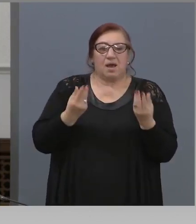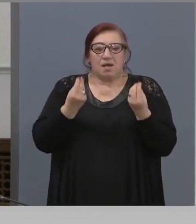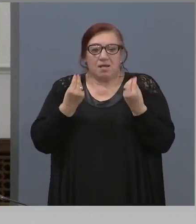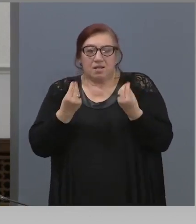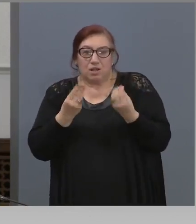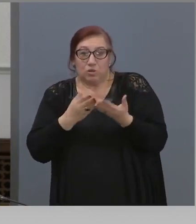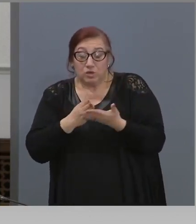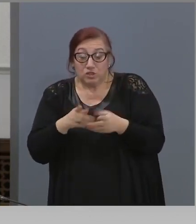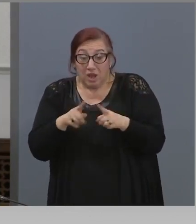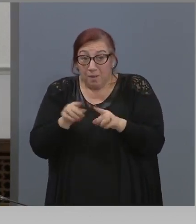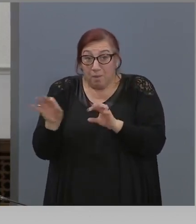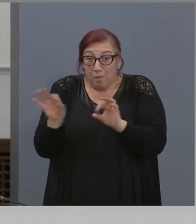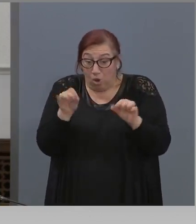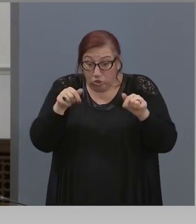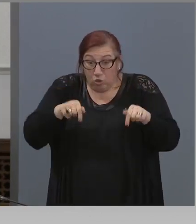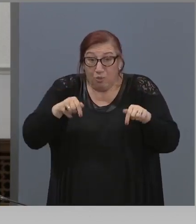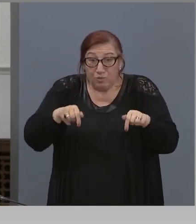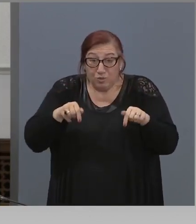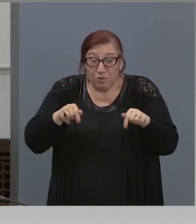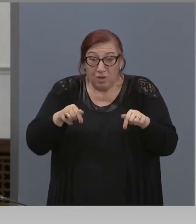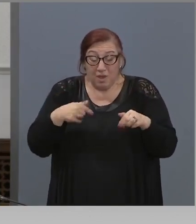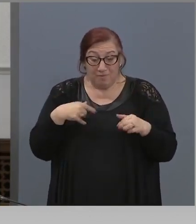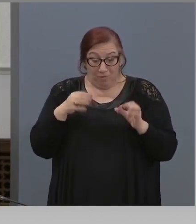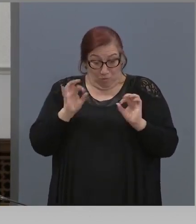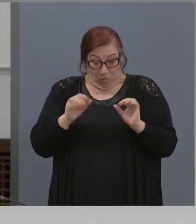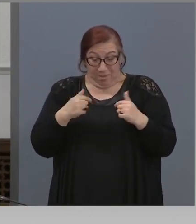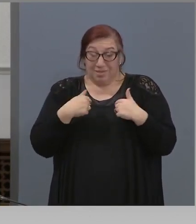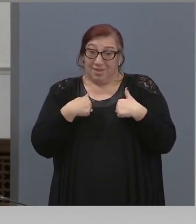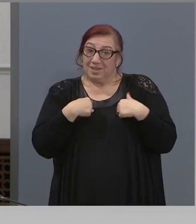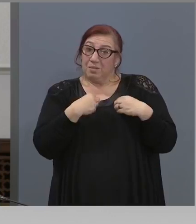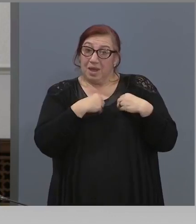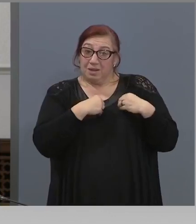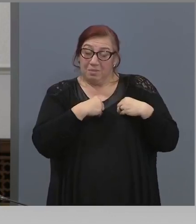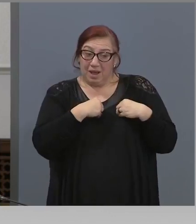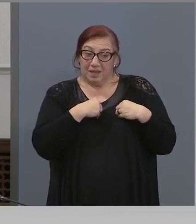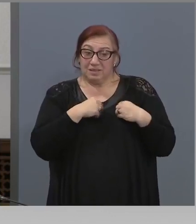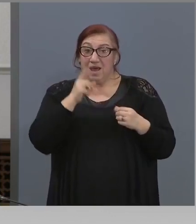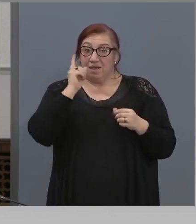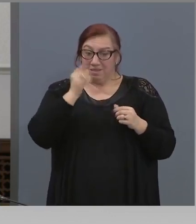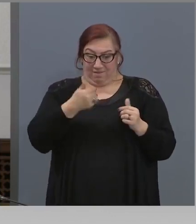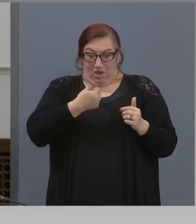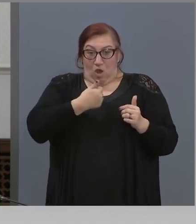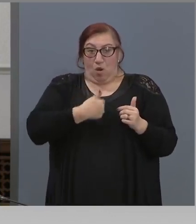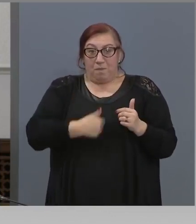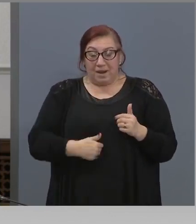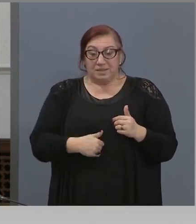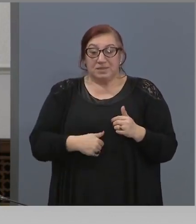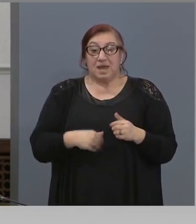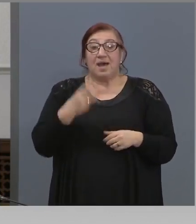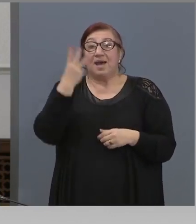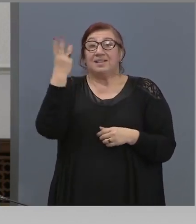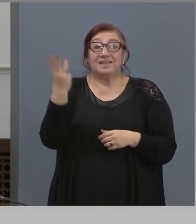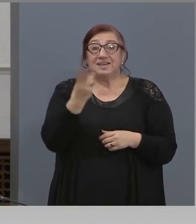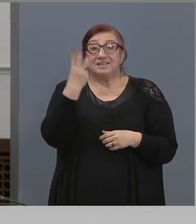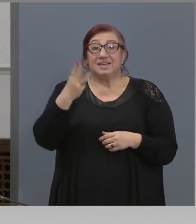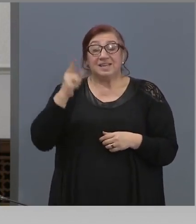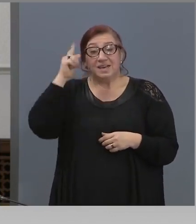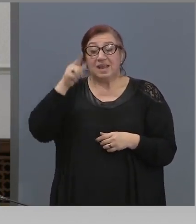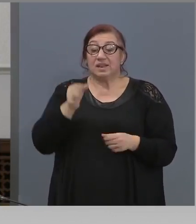В момента, в който на мен ми казаха трябва да те оперираме и 33 дена не мога да го мърдаш кръка.